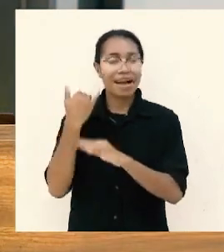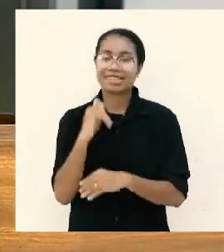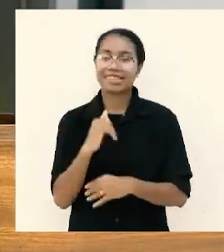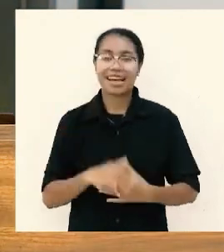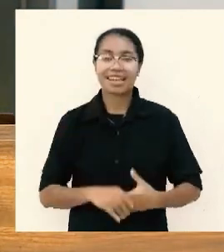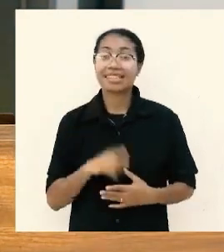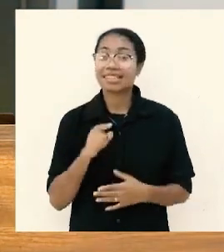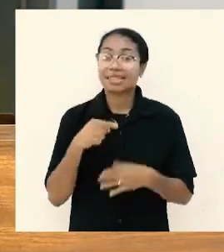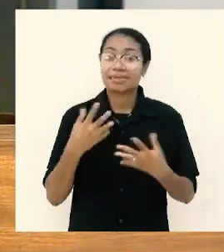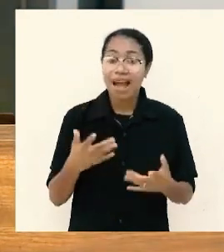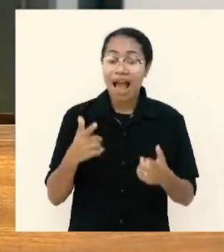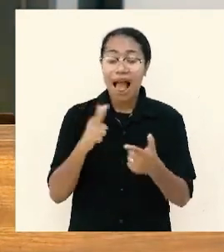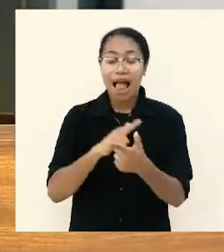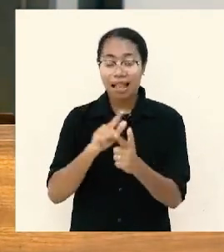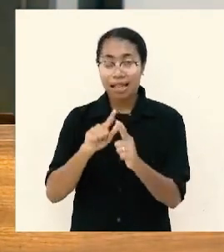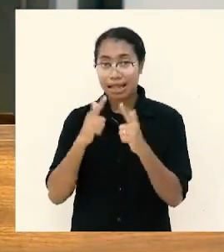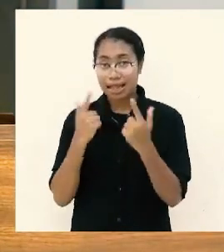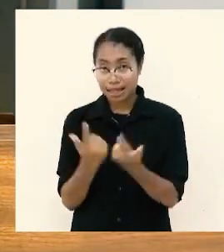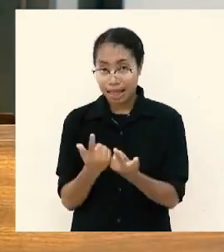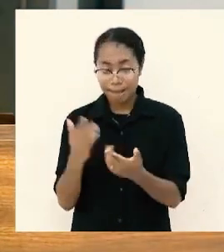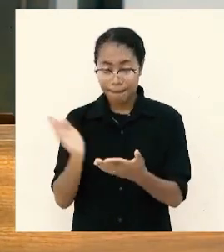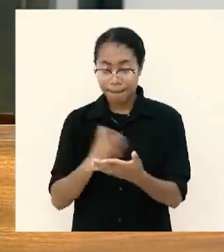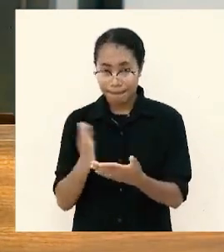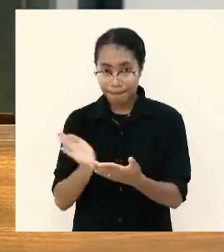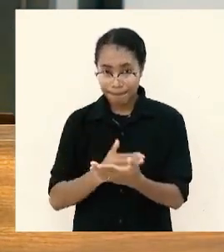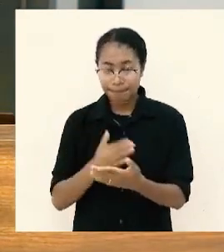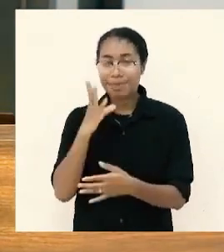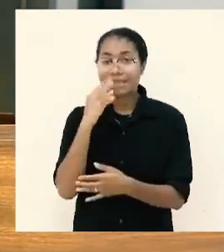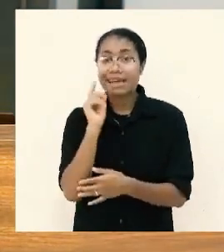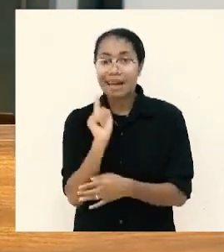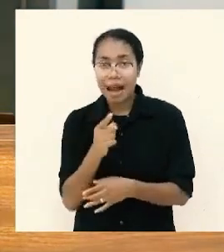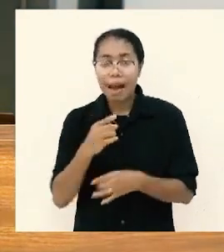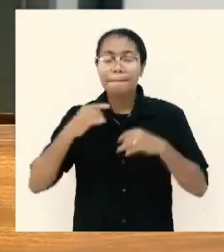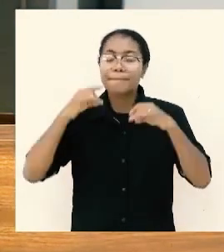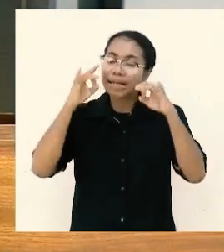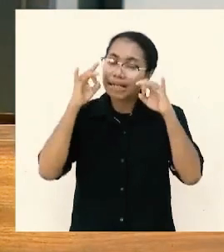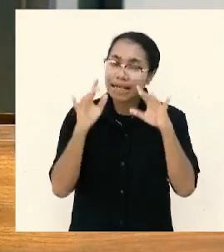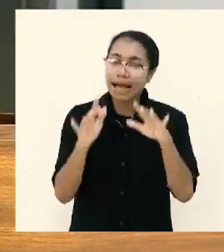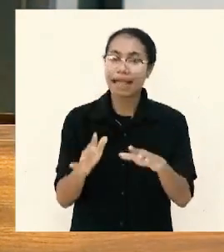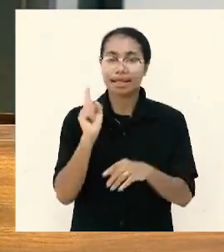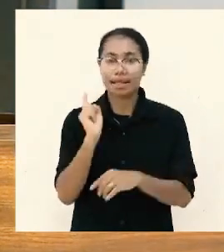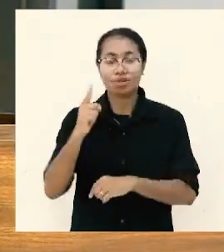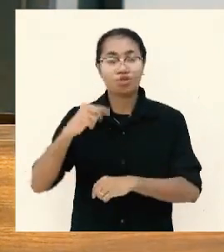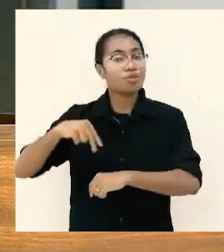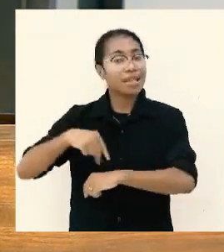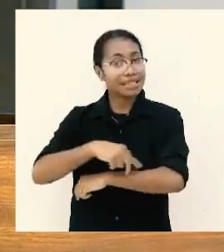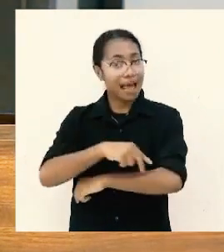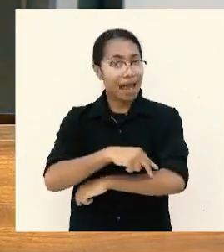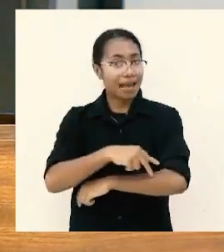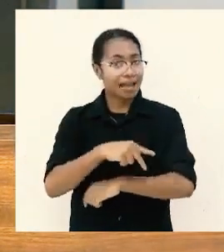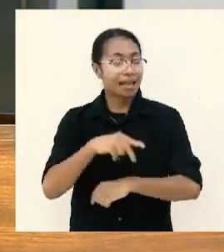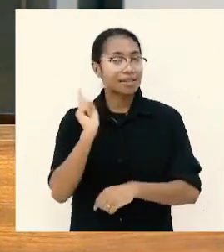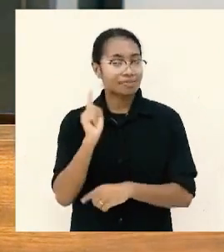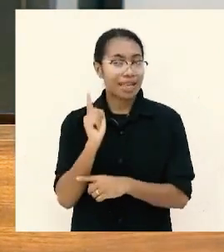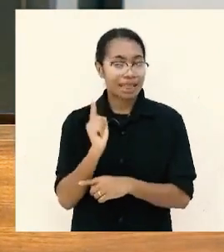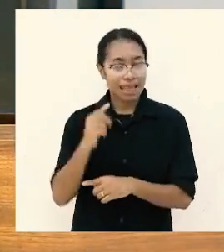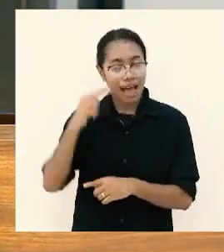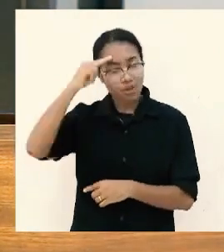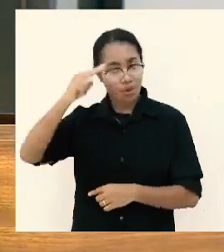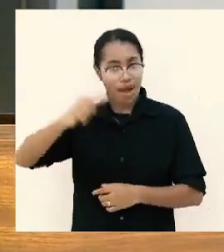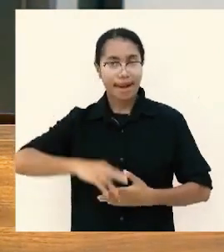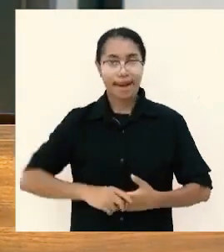Alkitab bicara bahwa berkat itu berjalan seturut perintah Tuhan